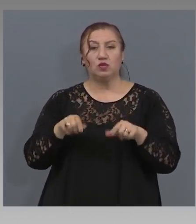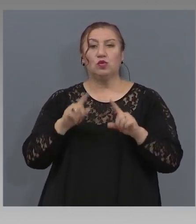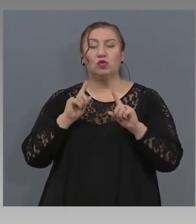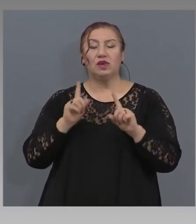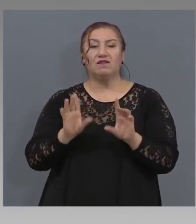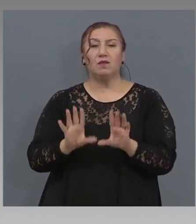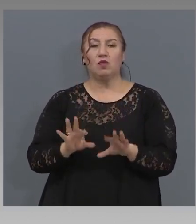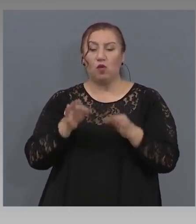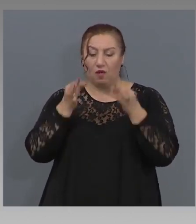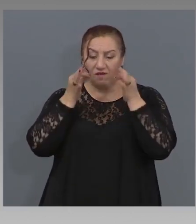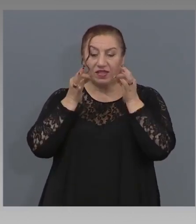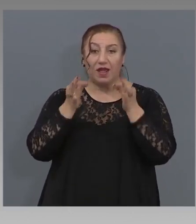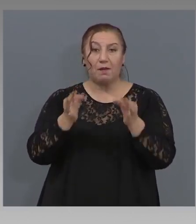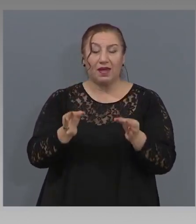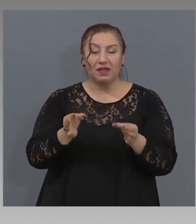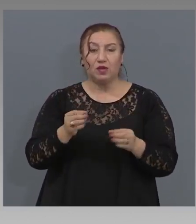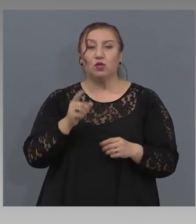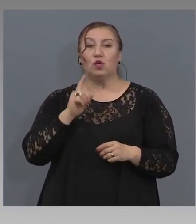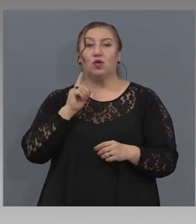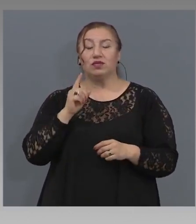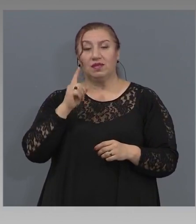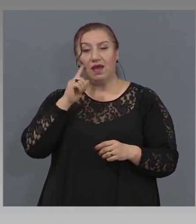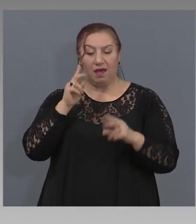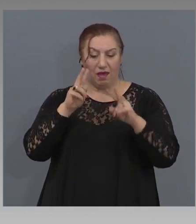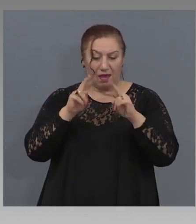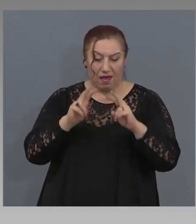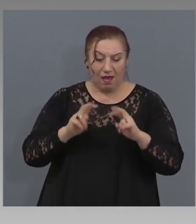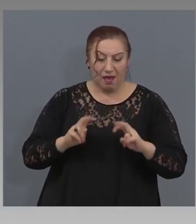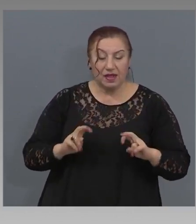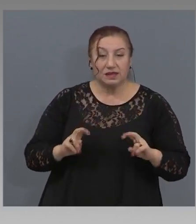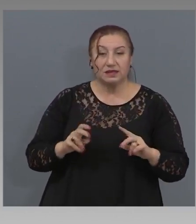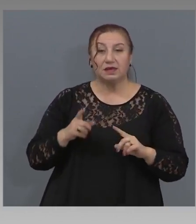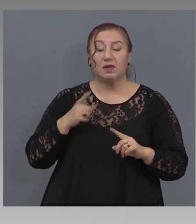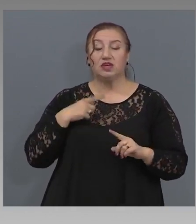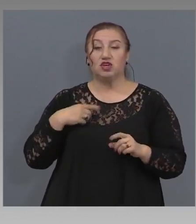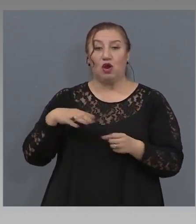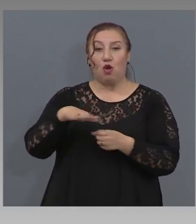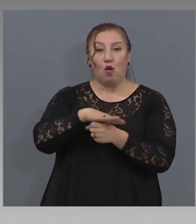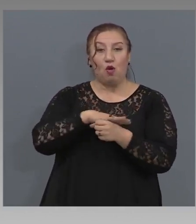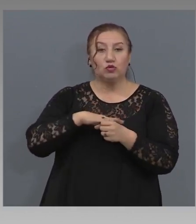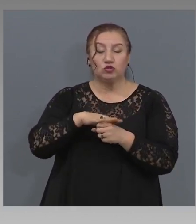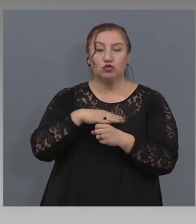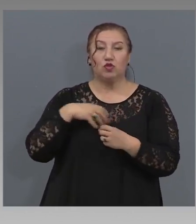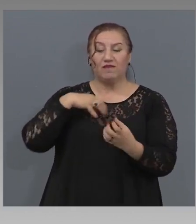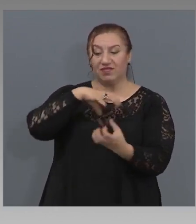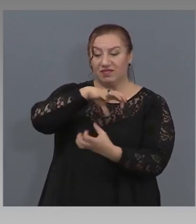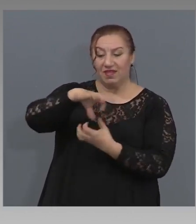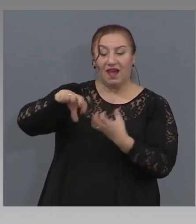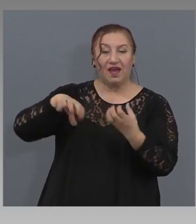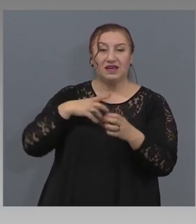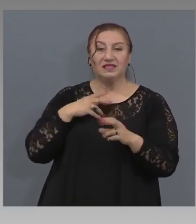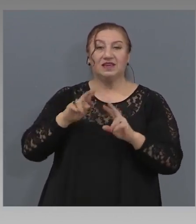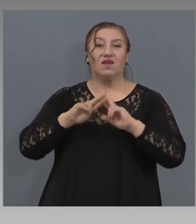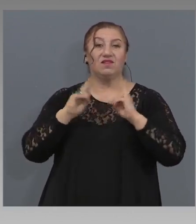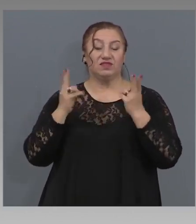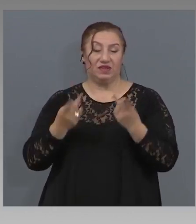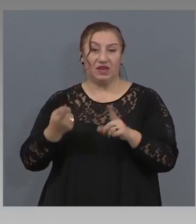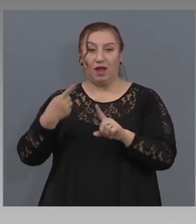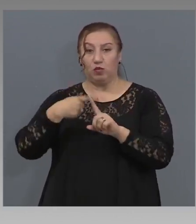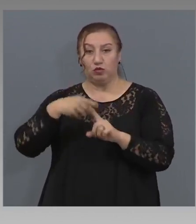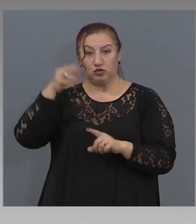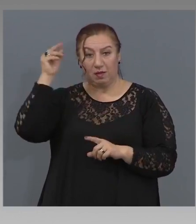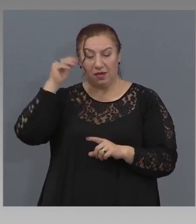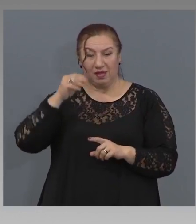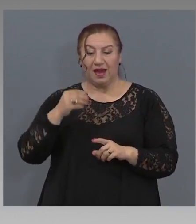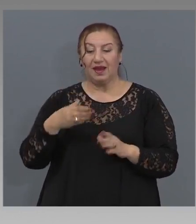внимателно да анализираме, че основната криза в света, а и в България следствие